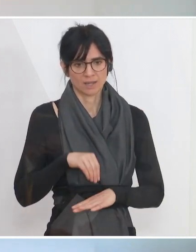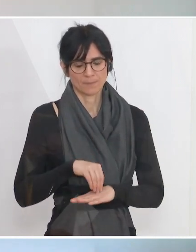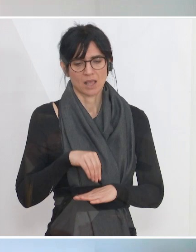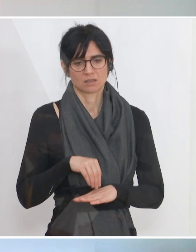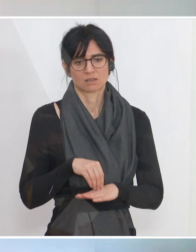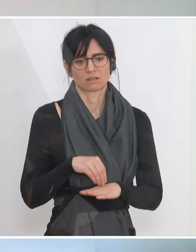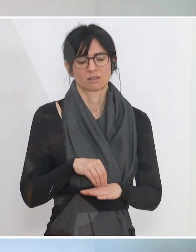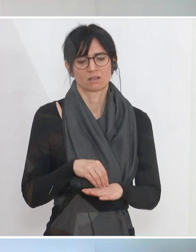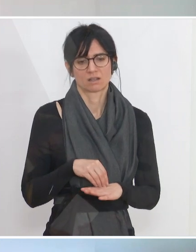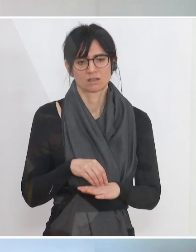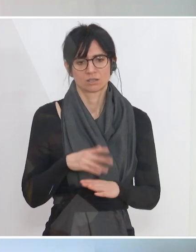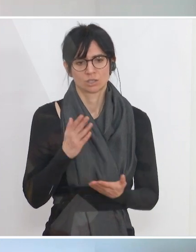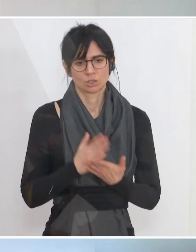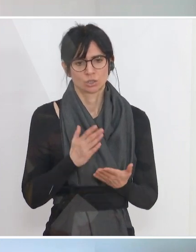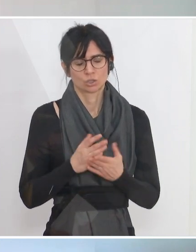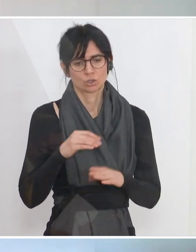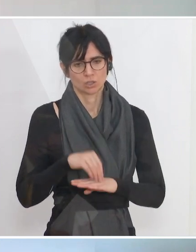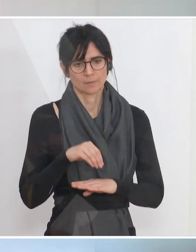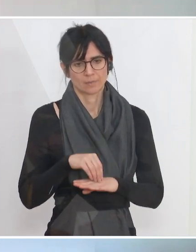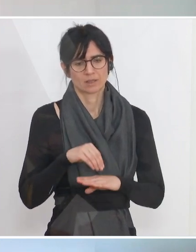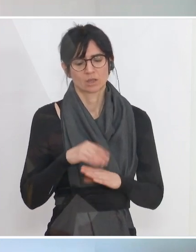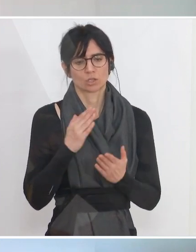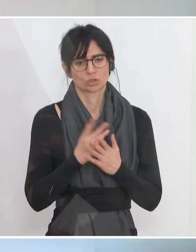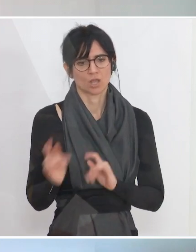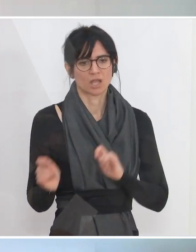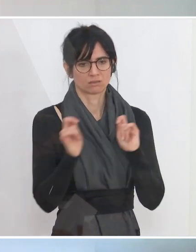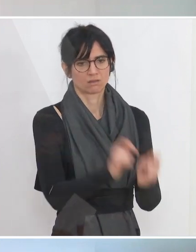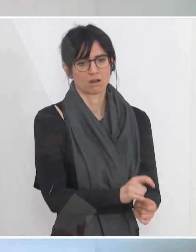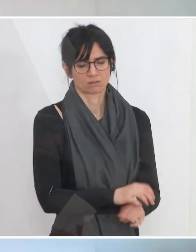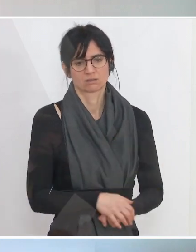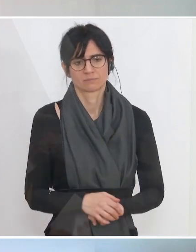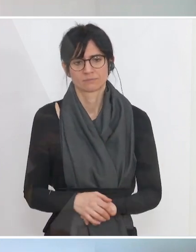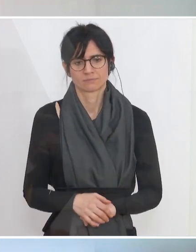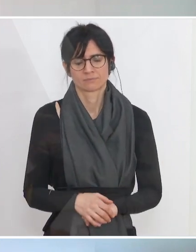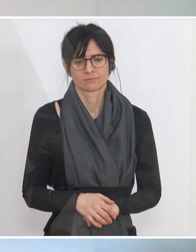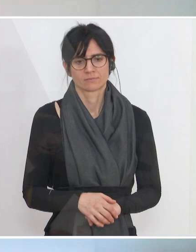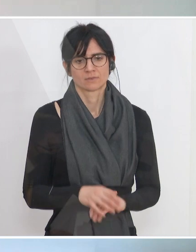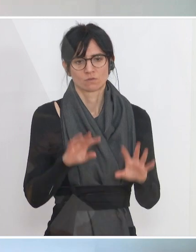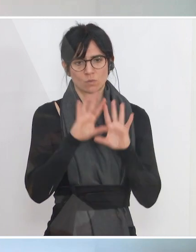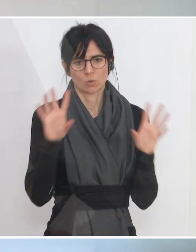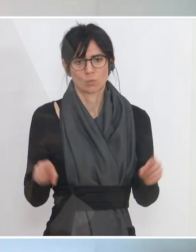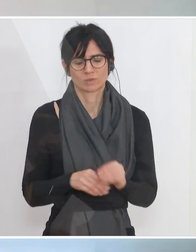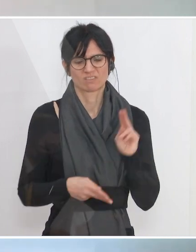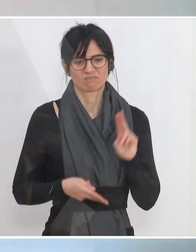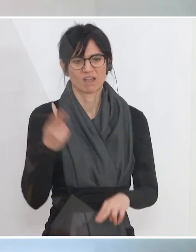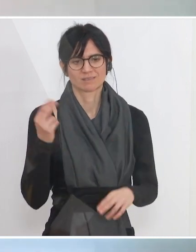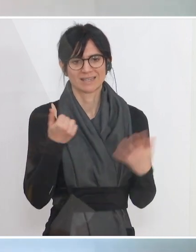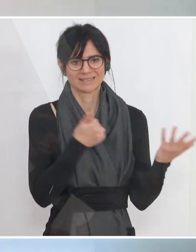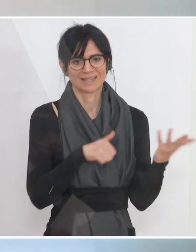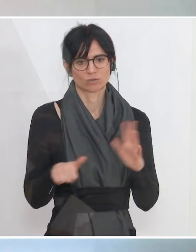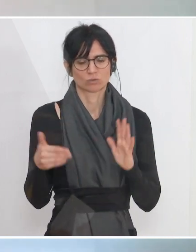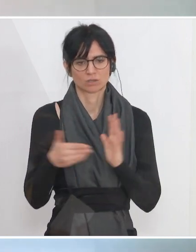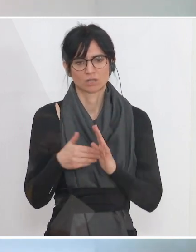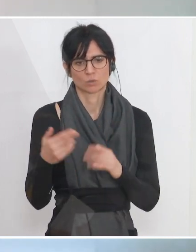eingebracht und haben ihre Anträge eingebracht mit einem Volumen von fast 600